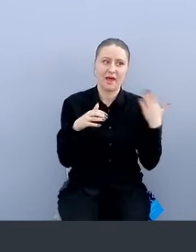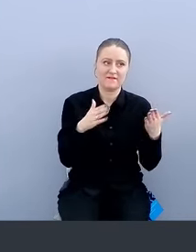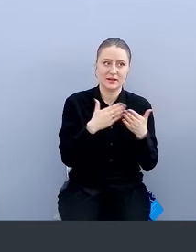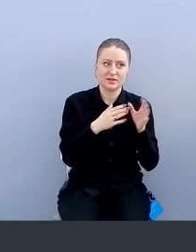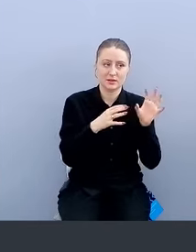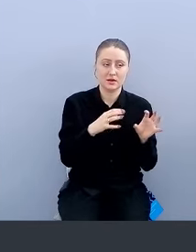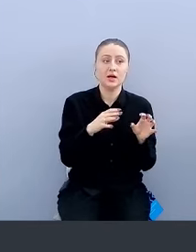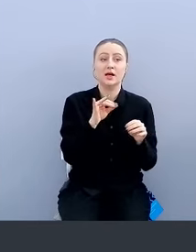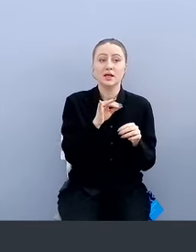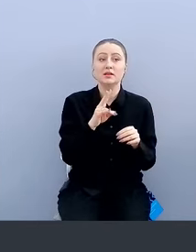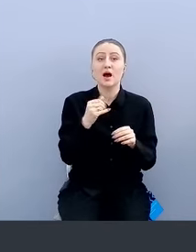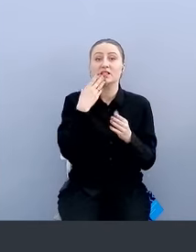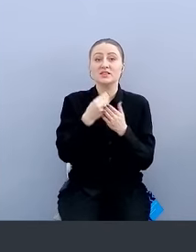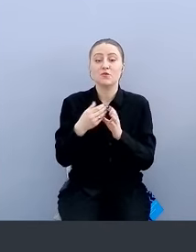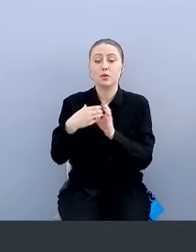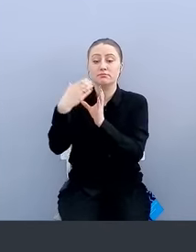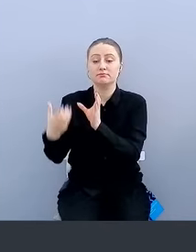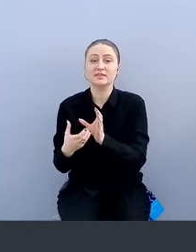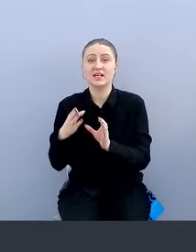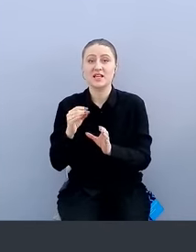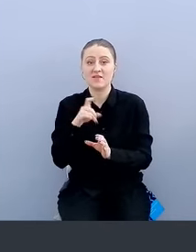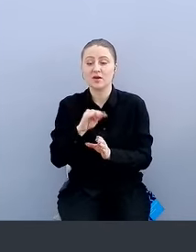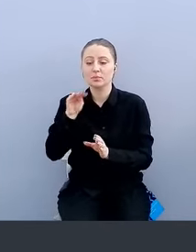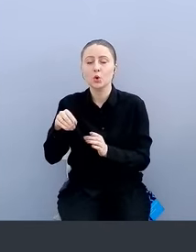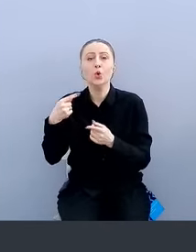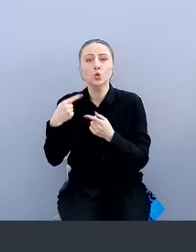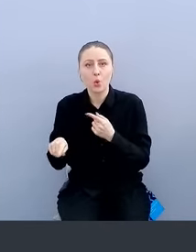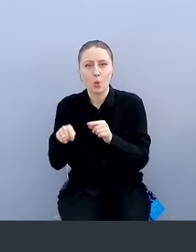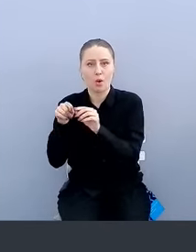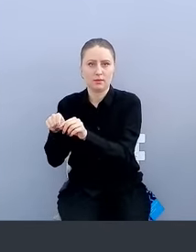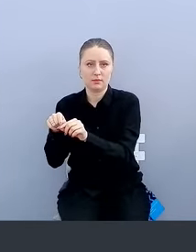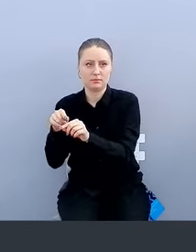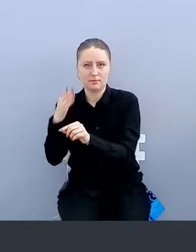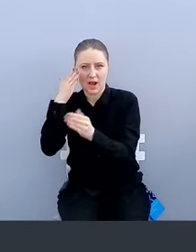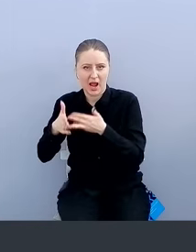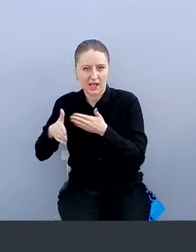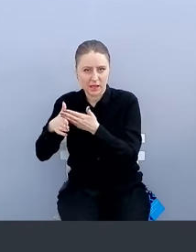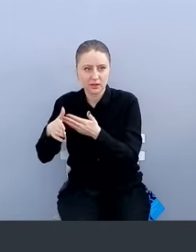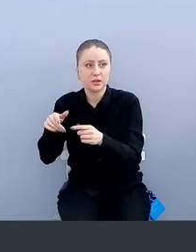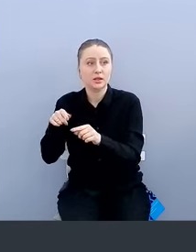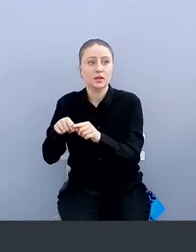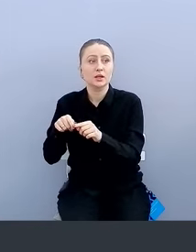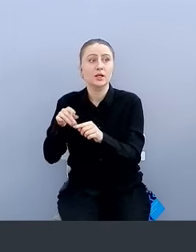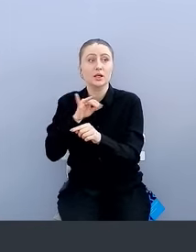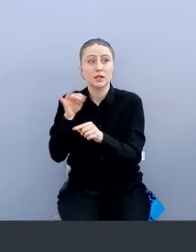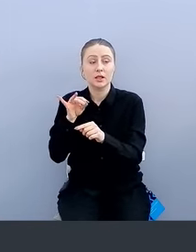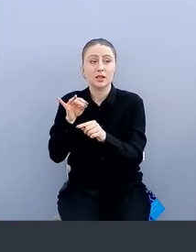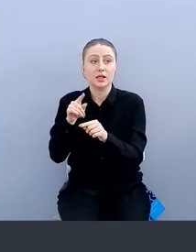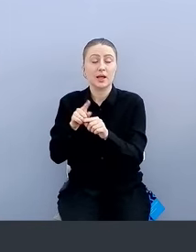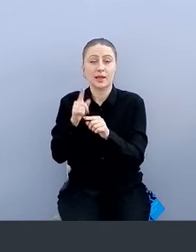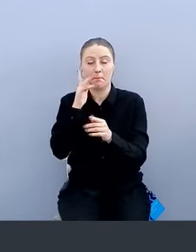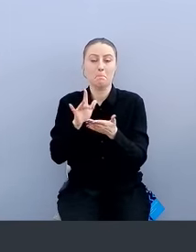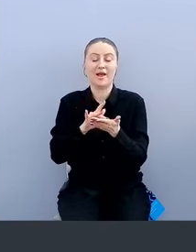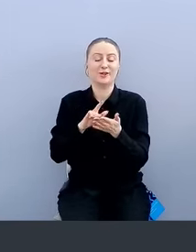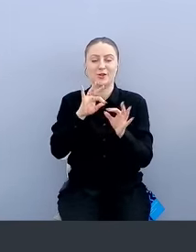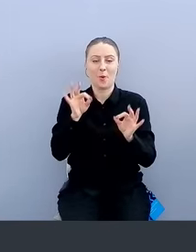на сервера вы ставите другой агент. Вот Cloudflare, демон у вас поднимается. И, соответственно, магическим образом